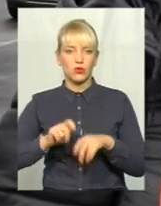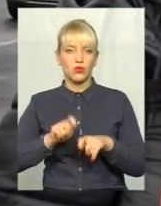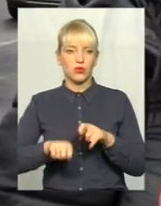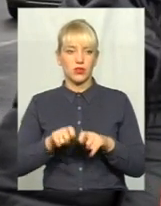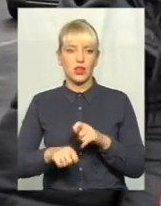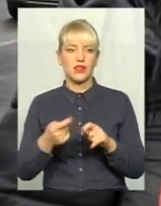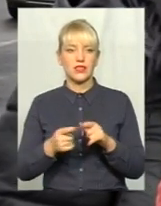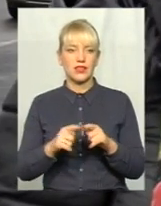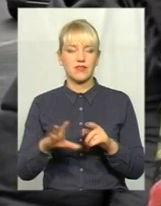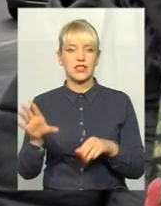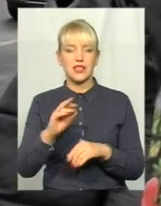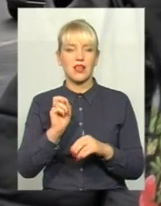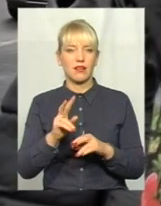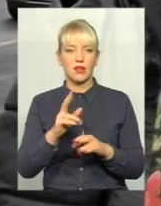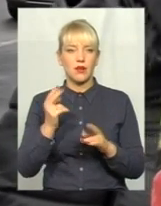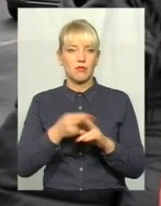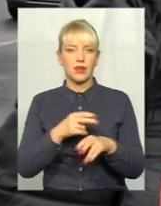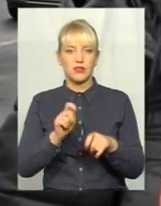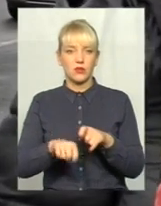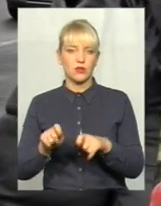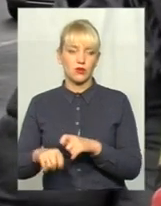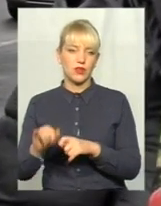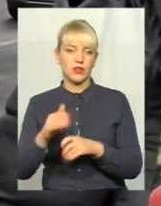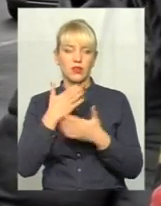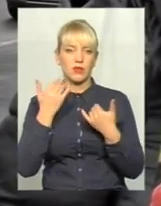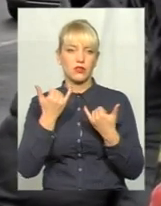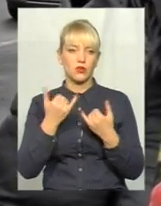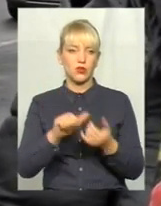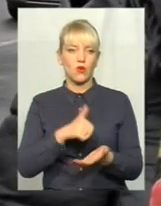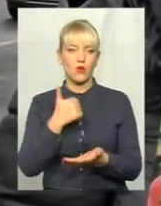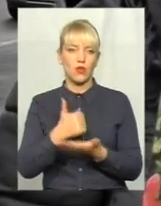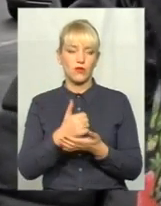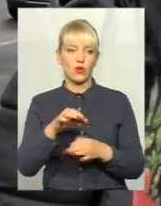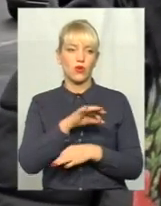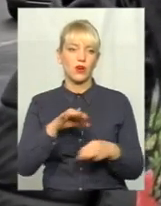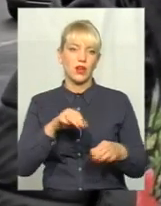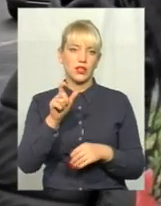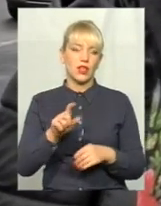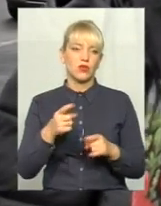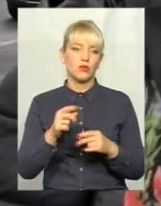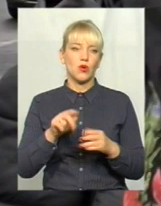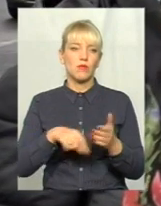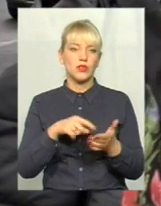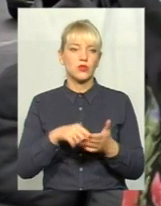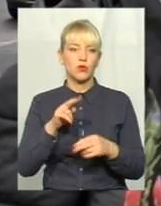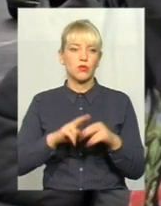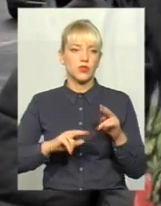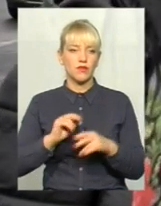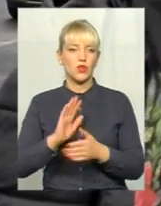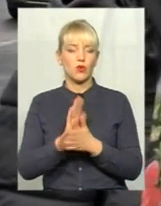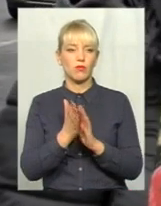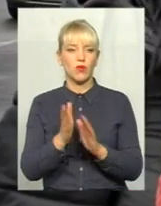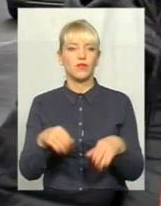самотечії, і на сьогодні навіть немає головного архітектора. Тому містобудівні умови видаються.